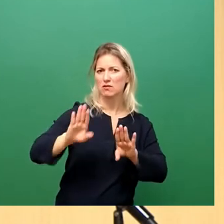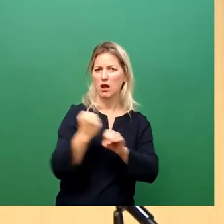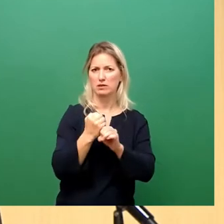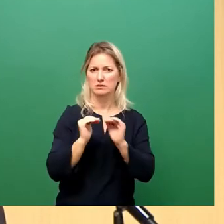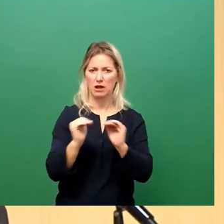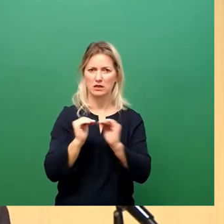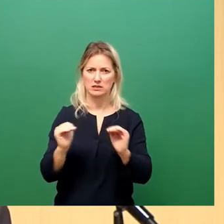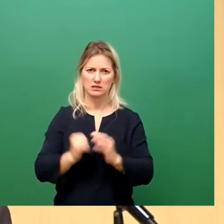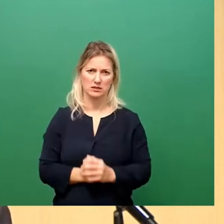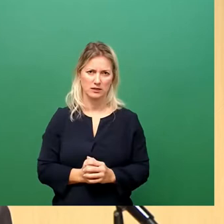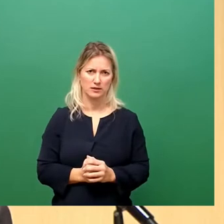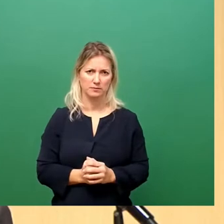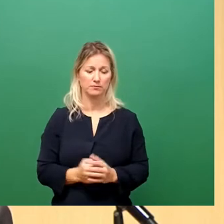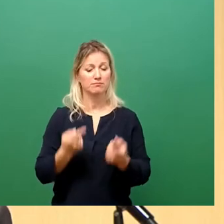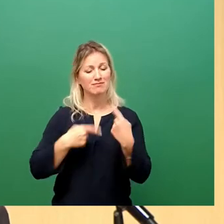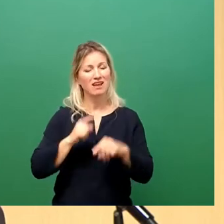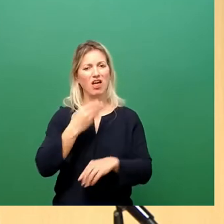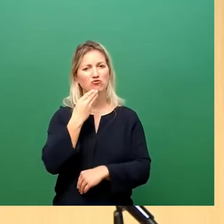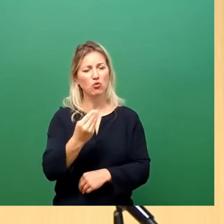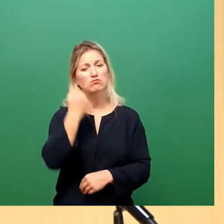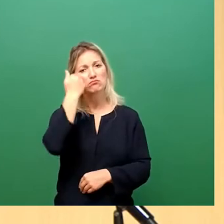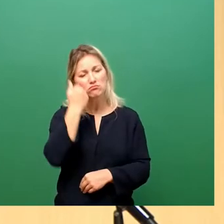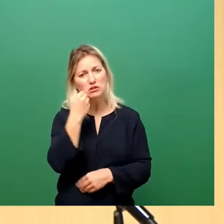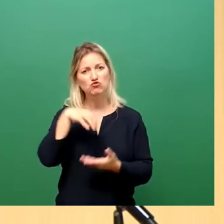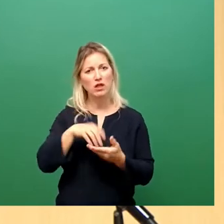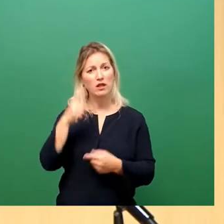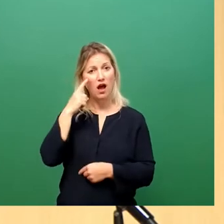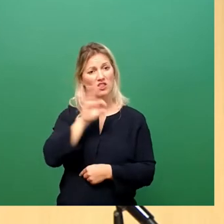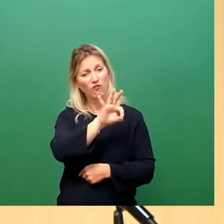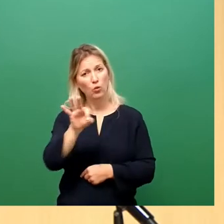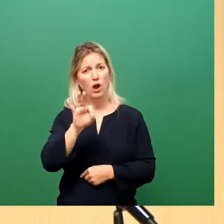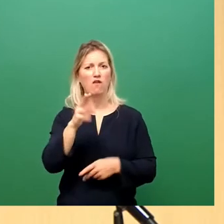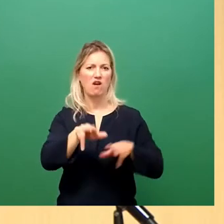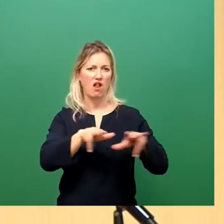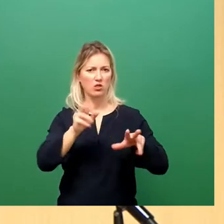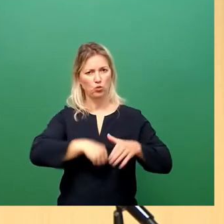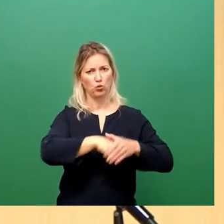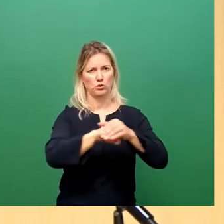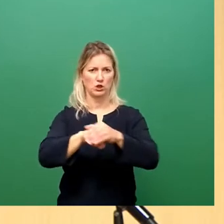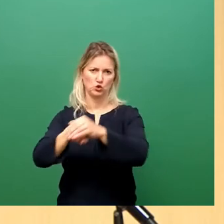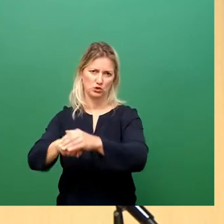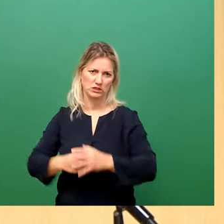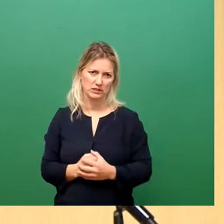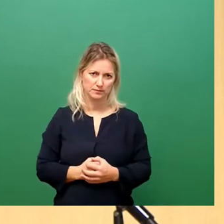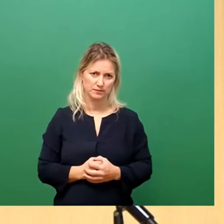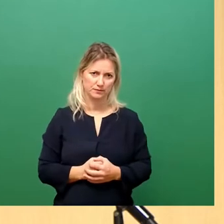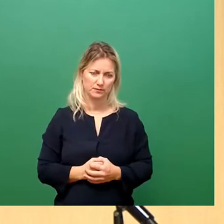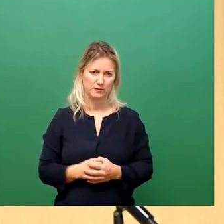wenn der Stadtrat die Verwaltung vor allem dabei unterstützt. Und was ich vielleicht an dieser Stelle noch dazufügen will,